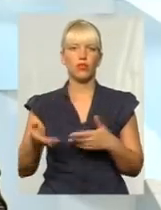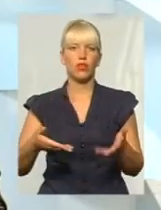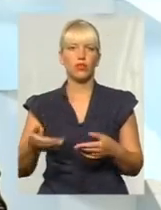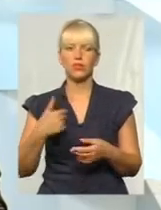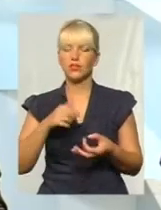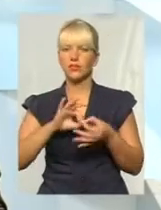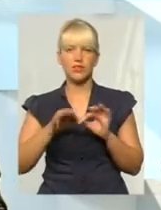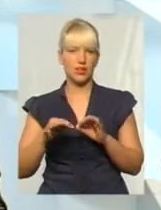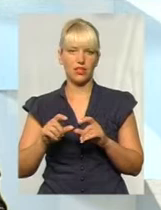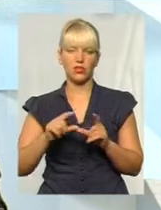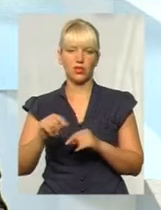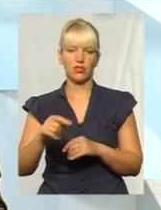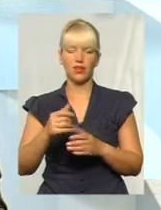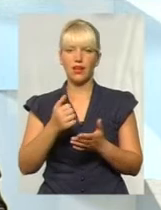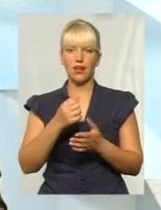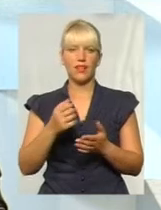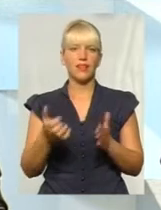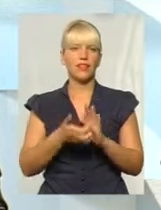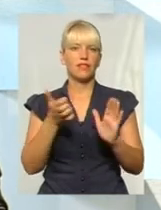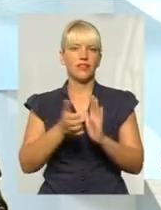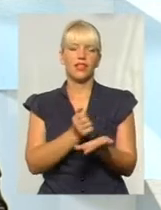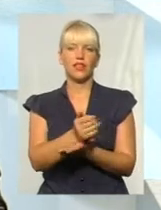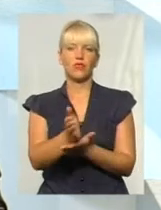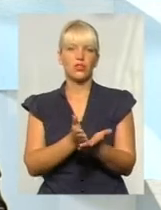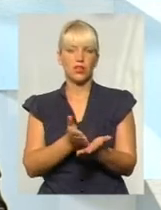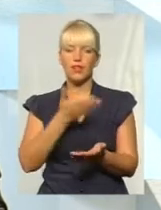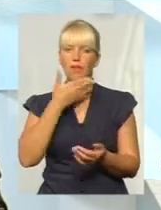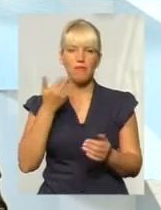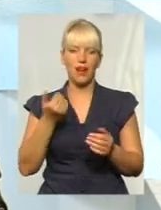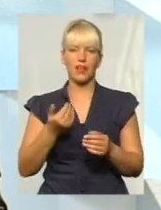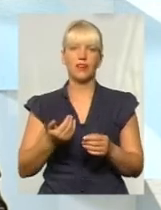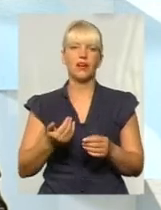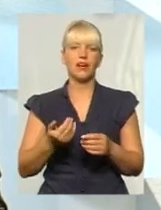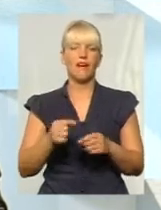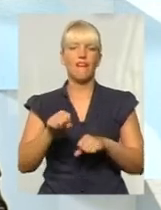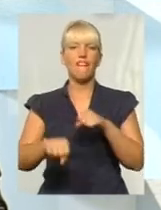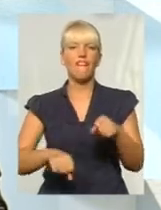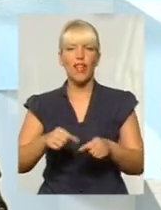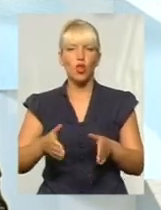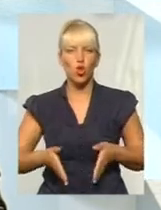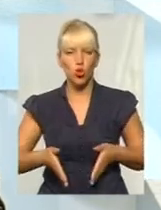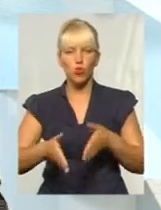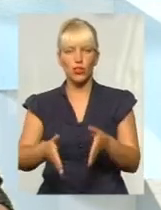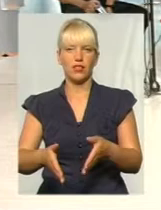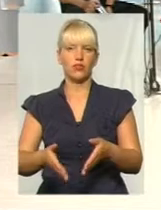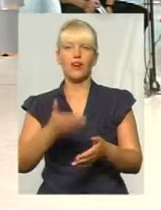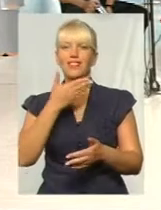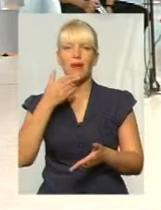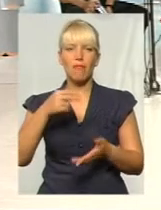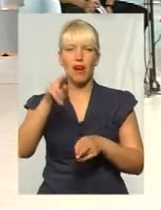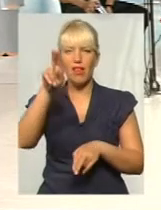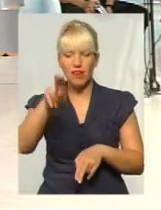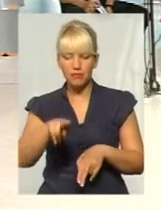Я вже не говорю про інфраструктуру, що сказала Катя, тобто велодоріжка, велосмуги, контурсмуги і інші елементи. А яка